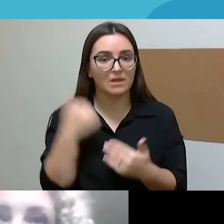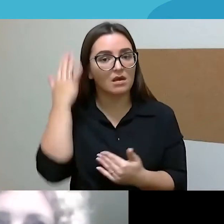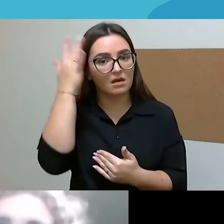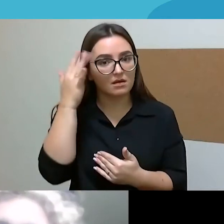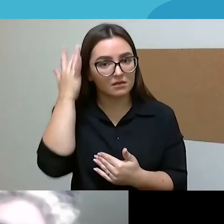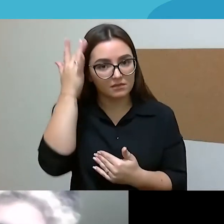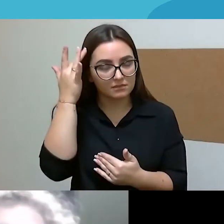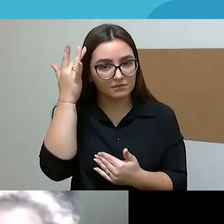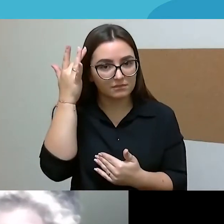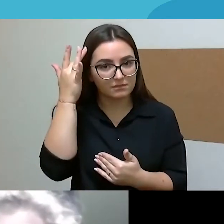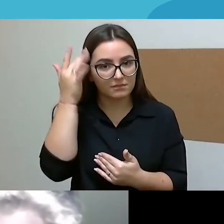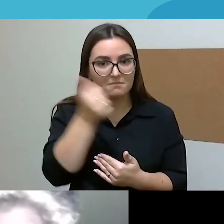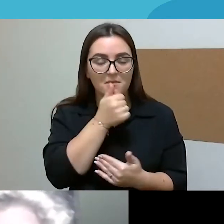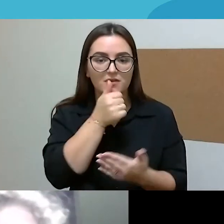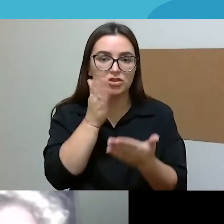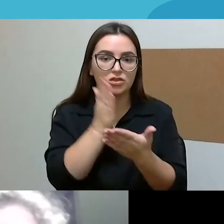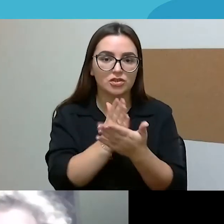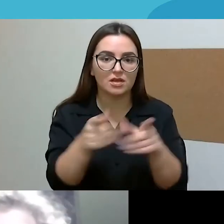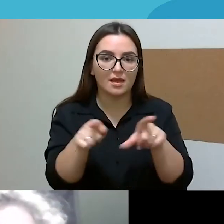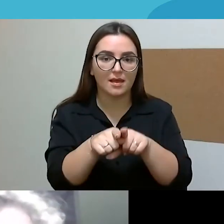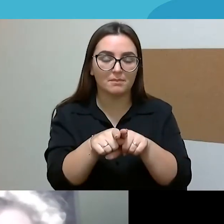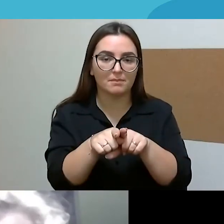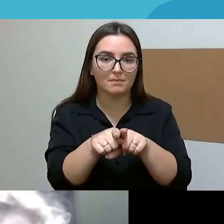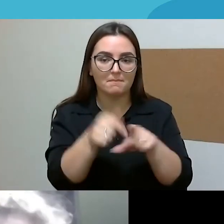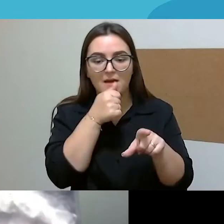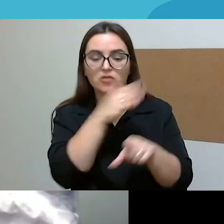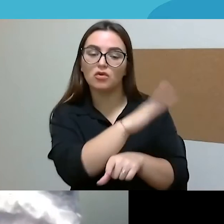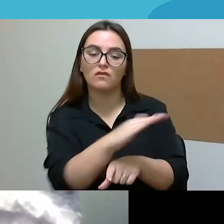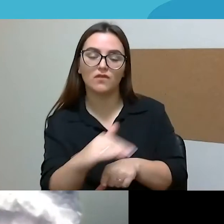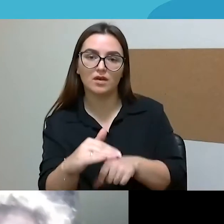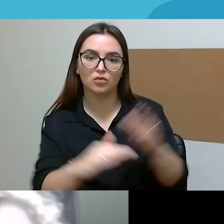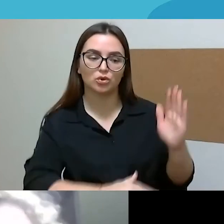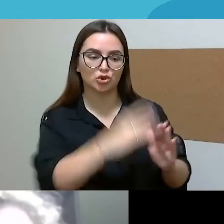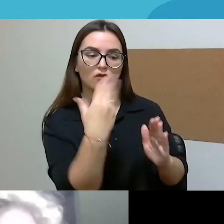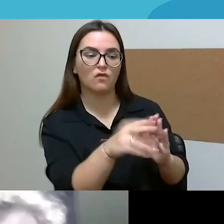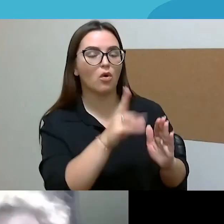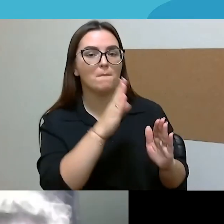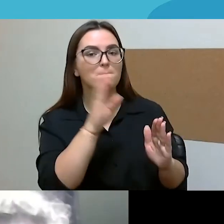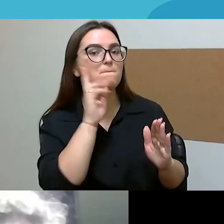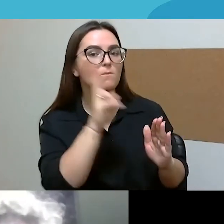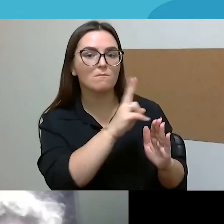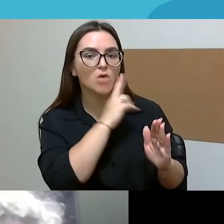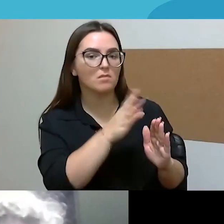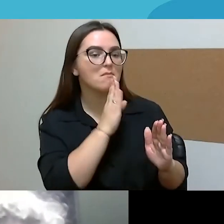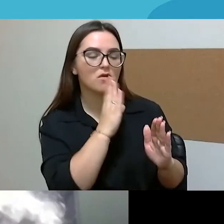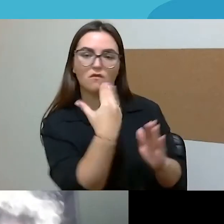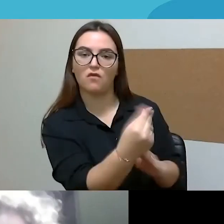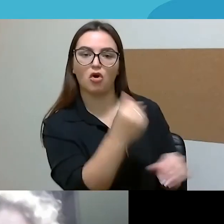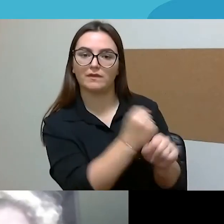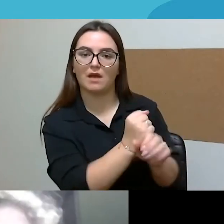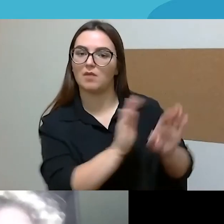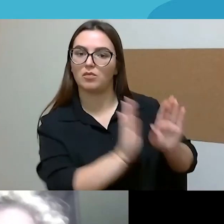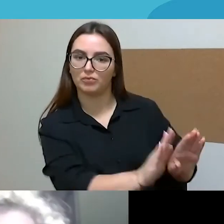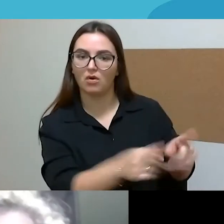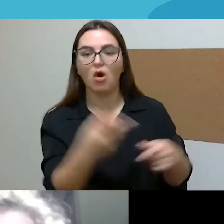yra tas toksai suskirstimas, kad vaikų gynimas tai yra moterų darbas, vyru darbas yra likti kaip ir jau tos pinigus